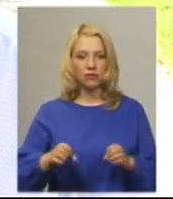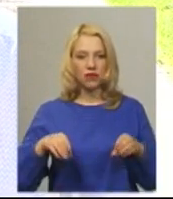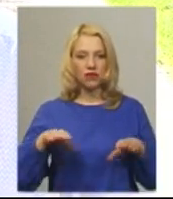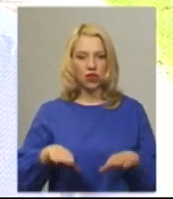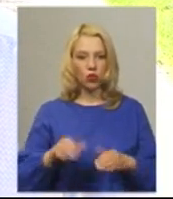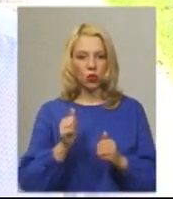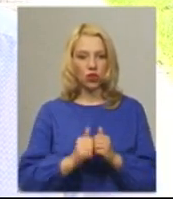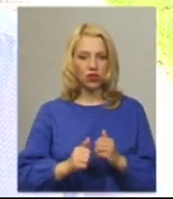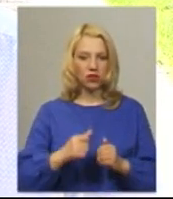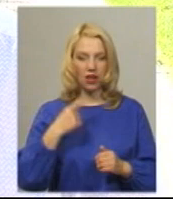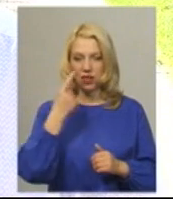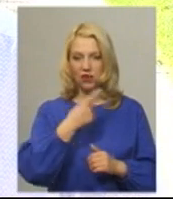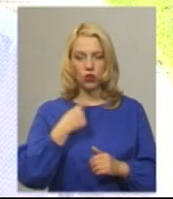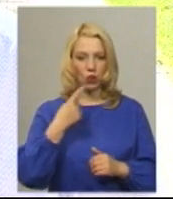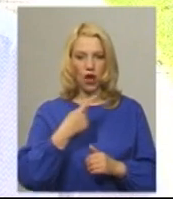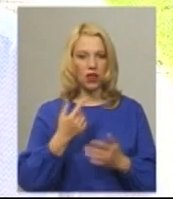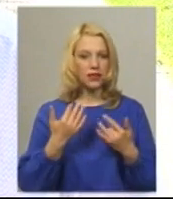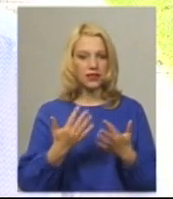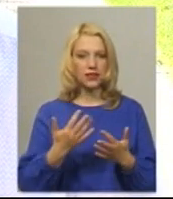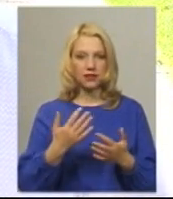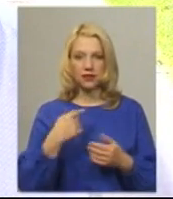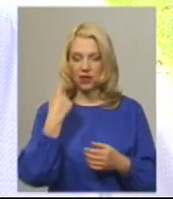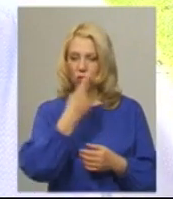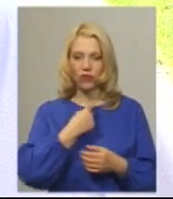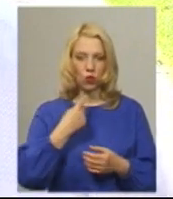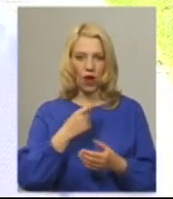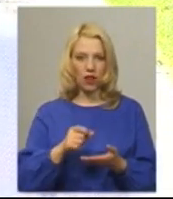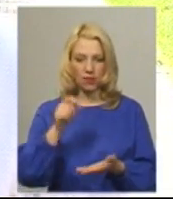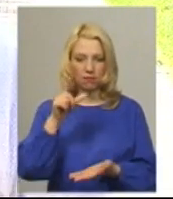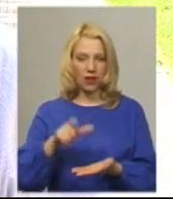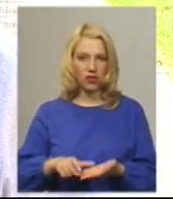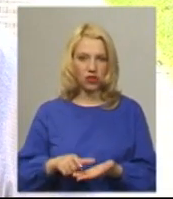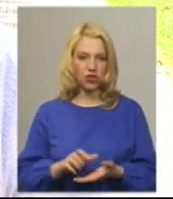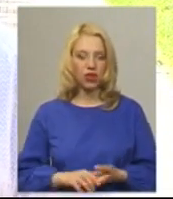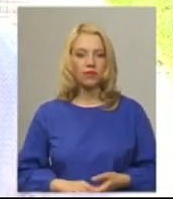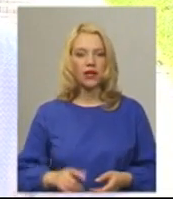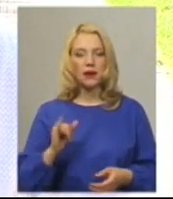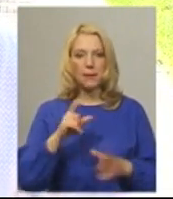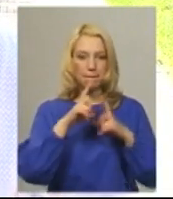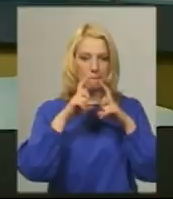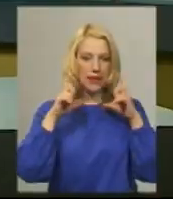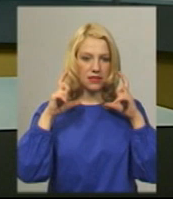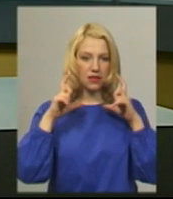кожен індивідуально. Індивідуальна пляшечка і маска.